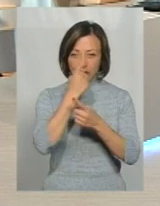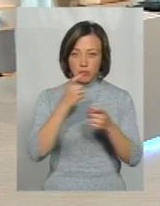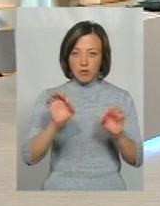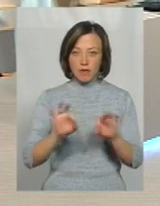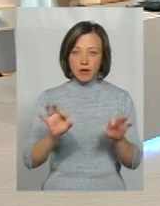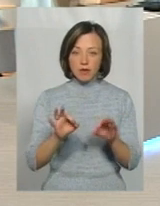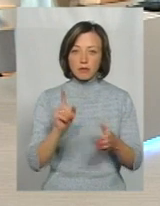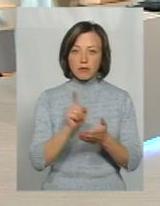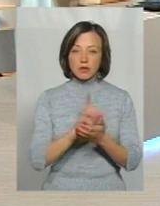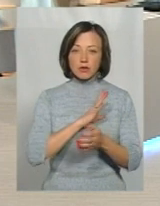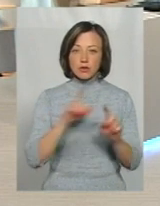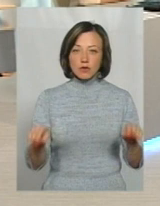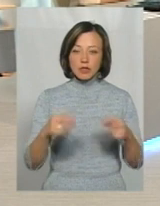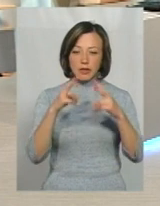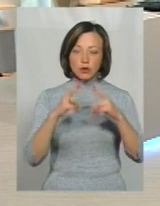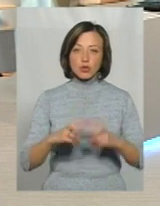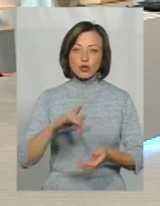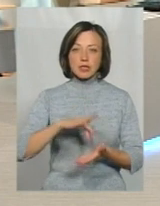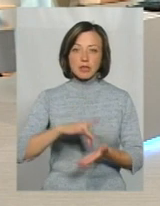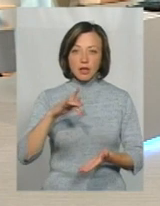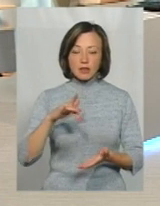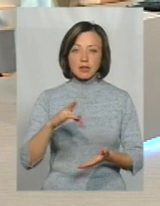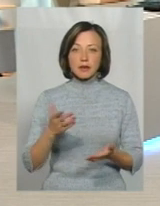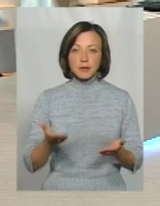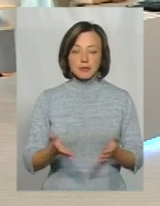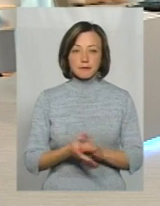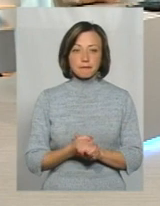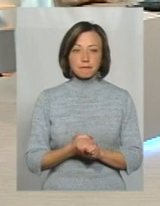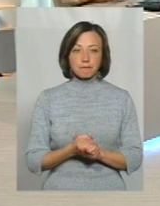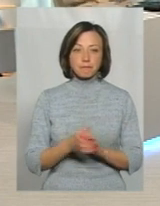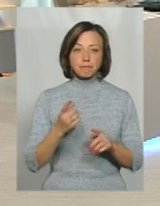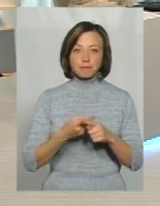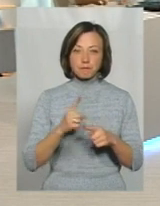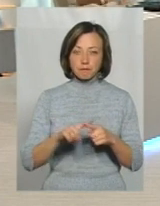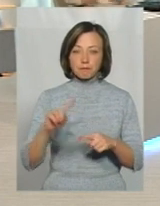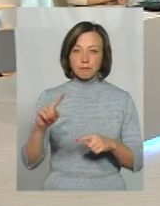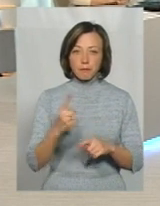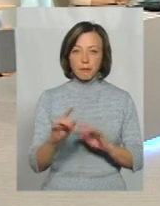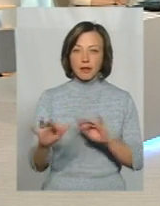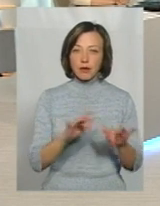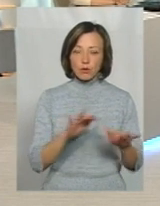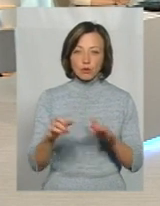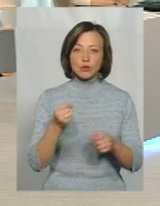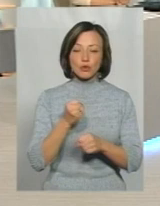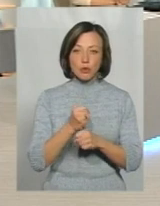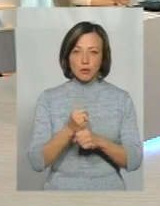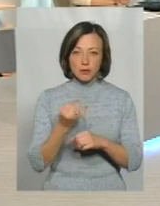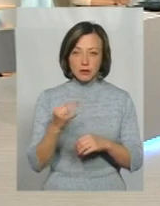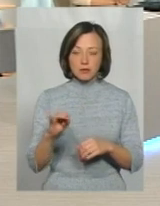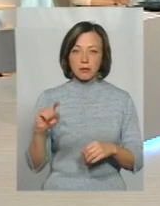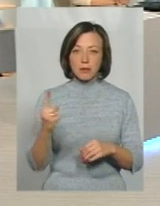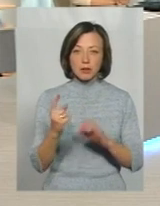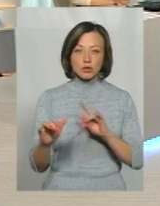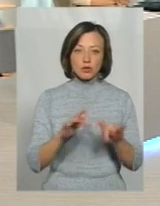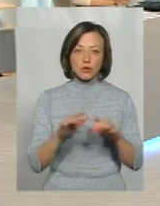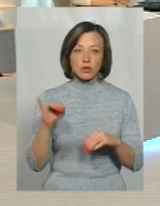тоді повинні бути створені діагностичні центри. Тобто, це перший крок зроблений. Зроблений перший